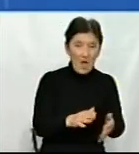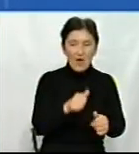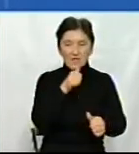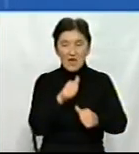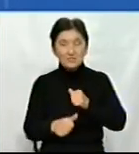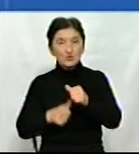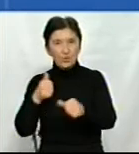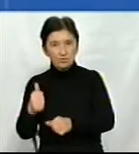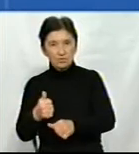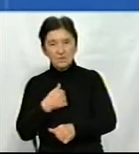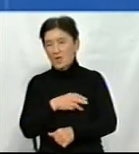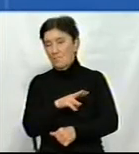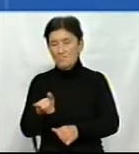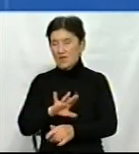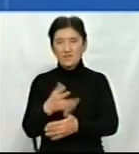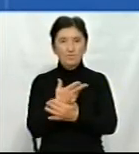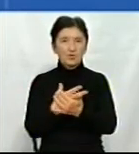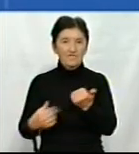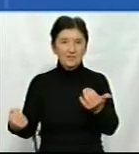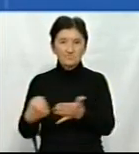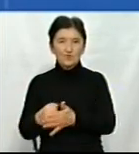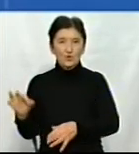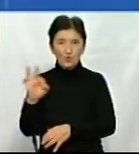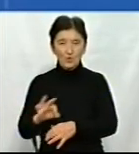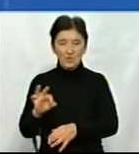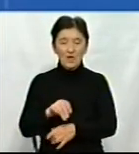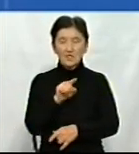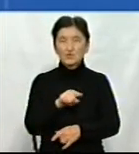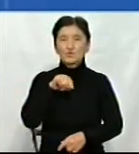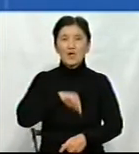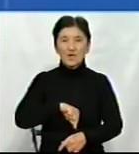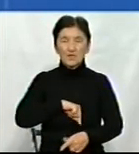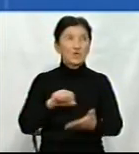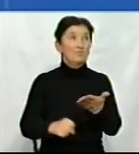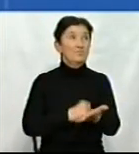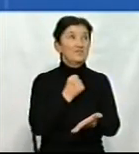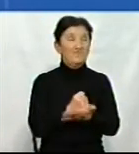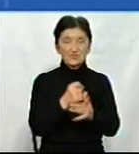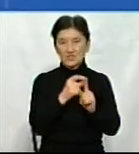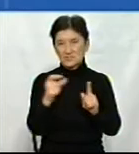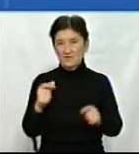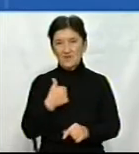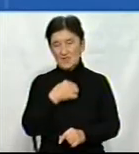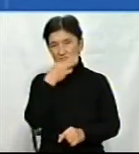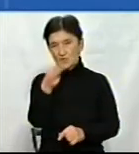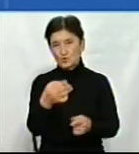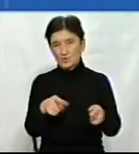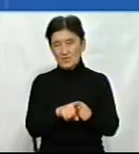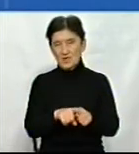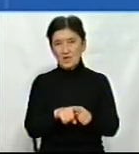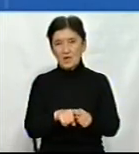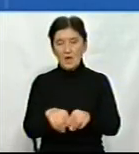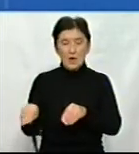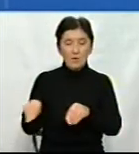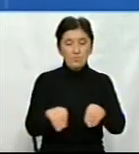негативний рік ми не провалимося до нуля. І ось цей рік став характерним підтвердження наших цих слів. Я скажу так, що, наприклад, посіви